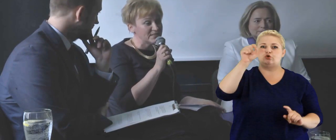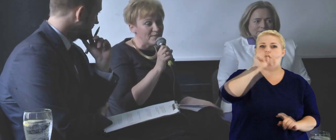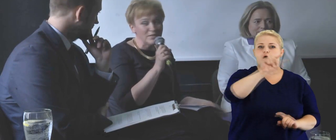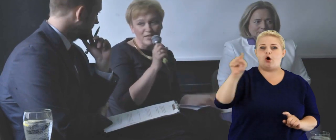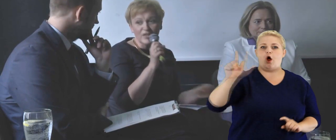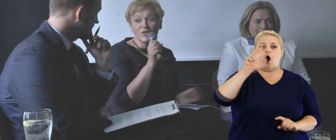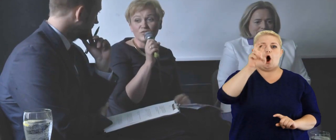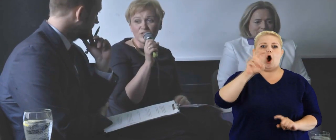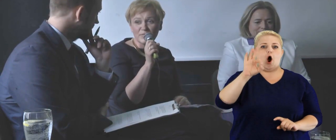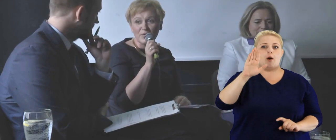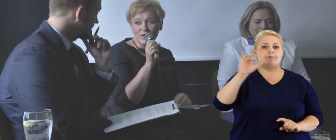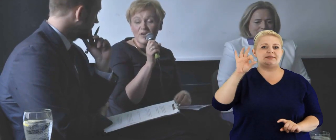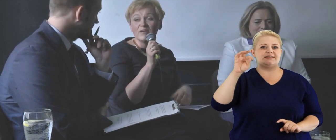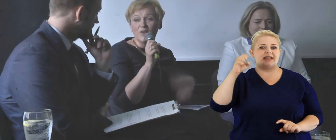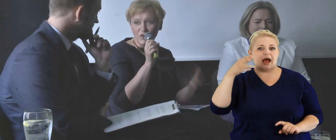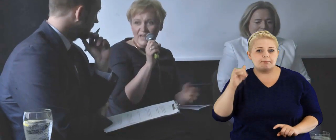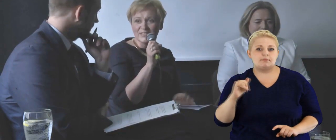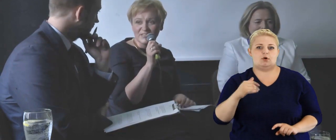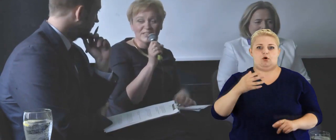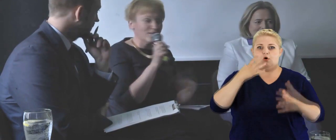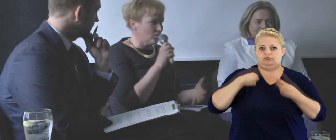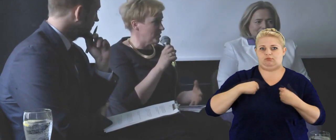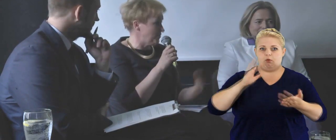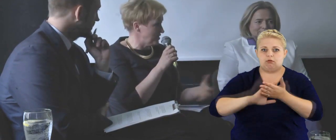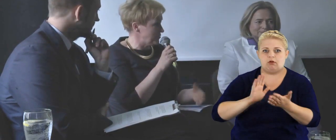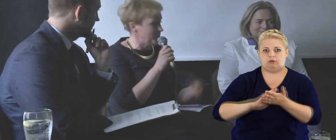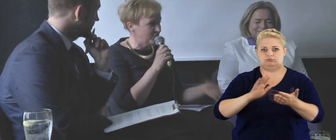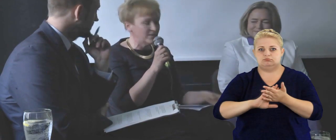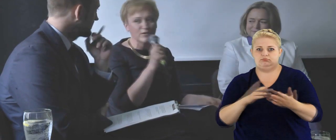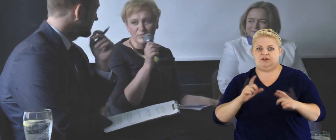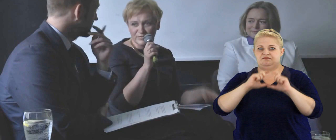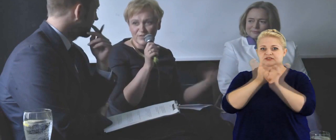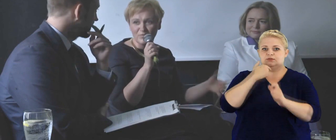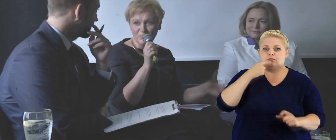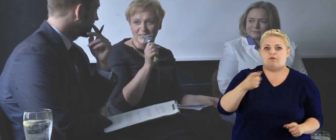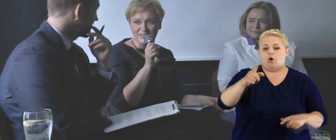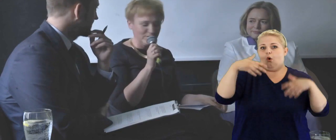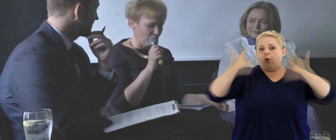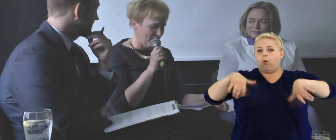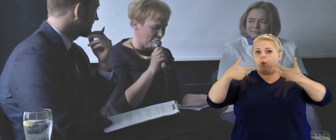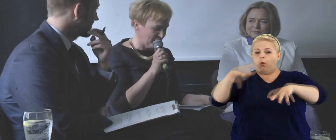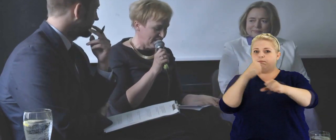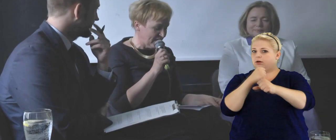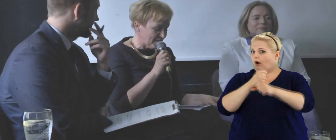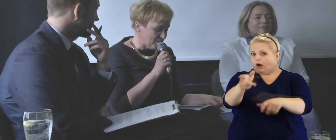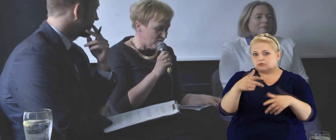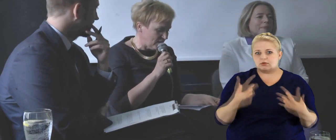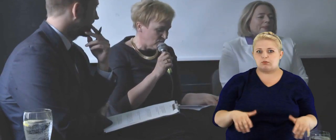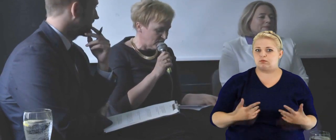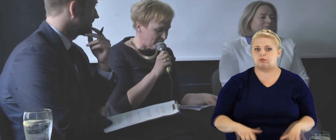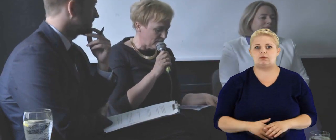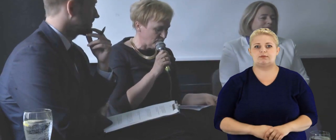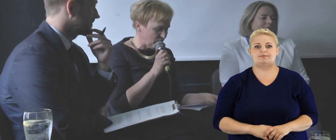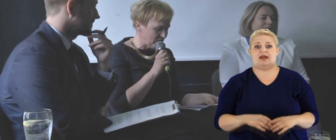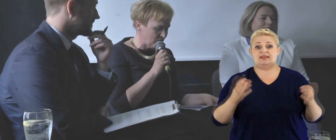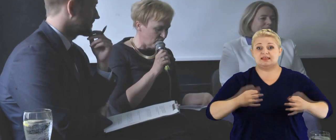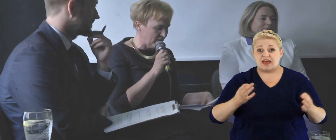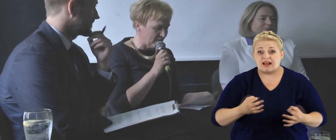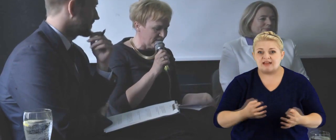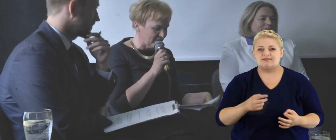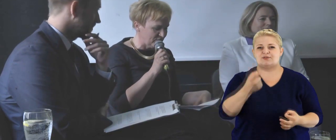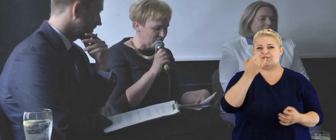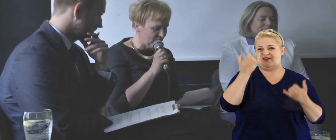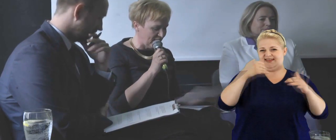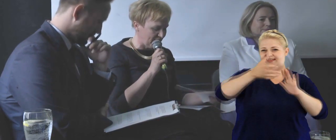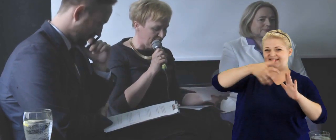lobbystami, to otrzymał oklaski, nagrodę i wszyscy powiedzieli, jaką ty wielką pracę wykonałeś. Także od razu odkrywają, że to jest